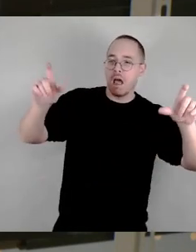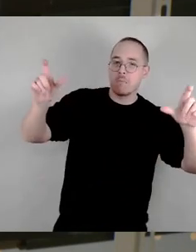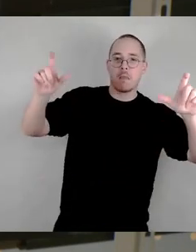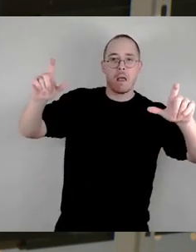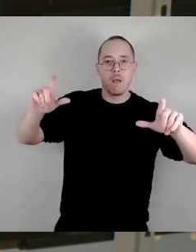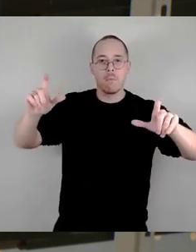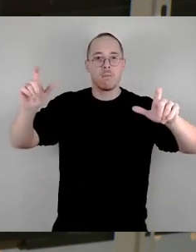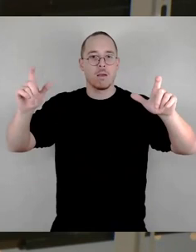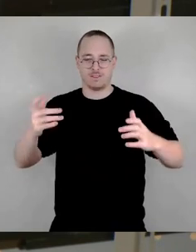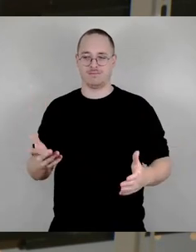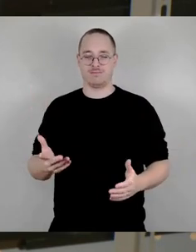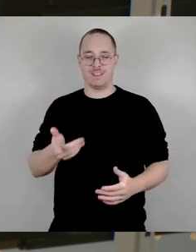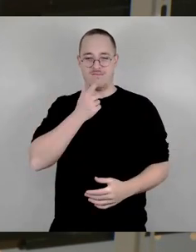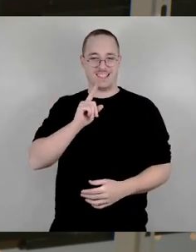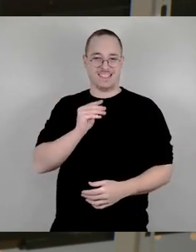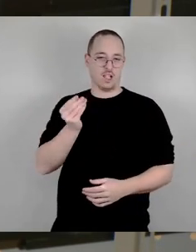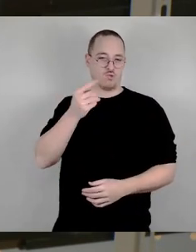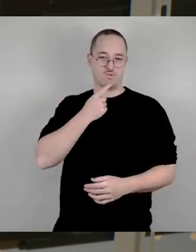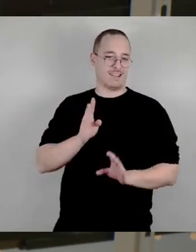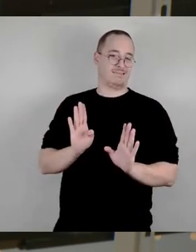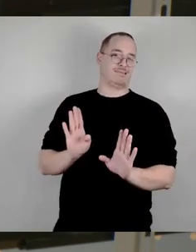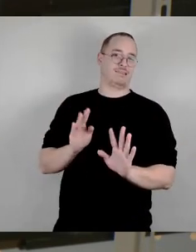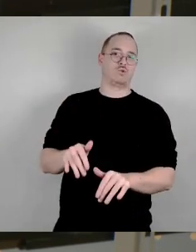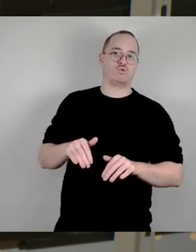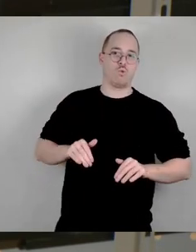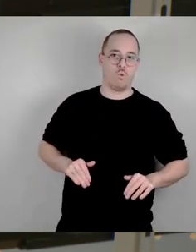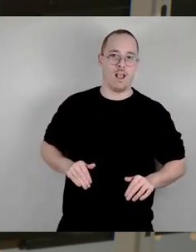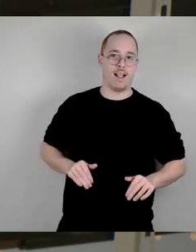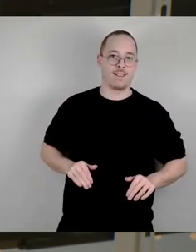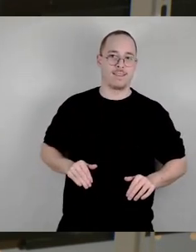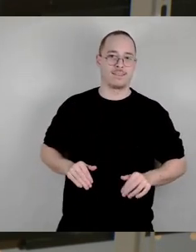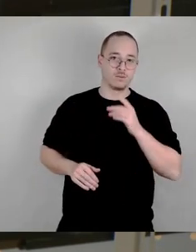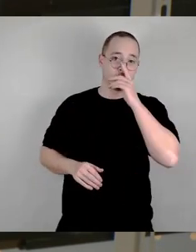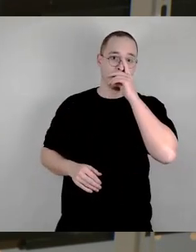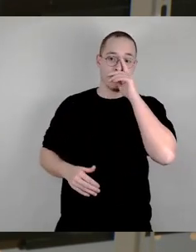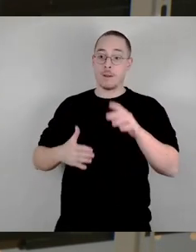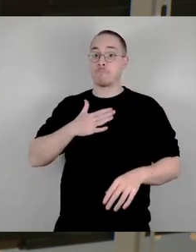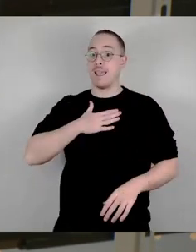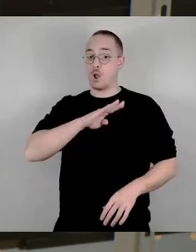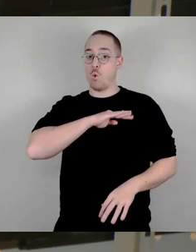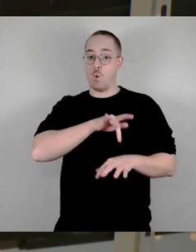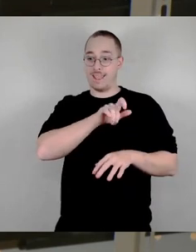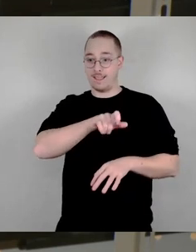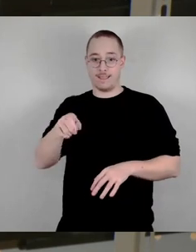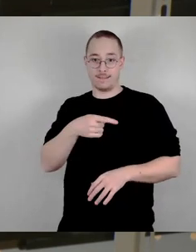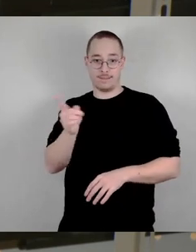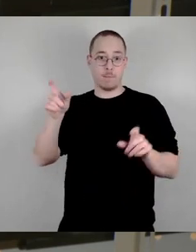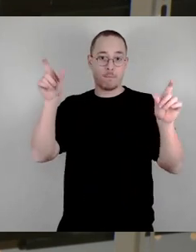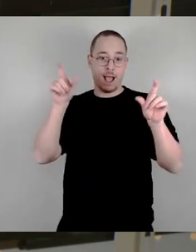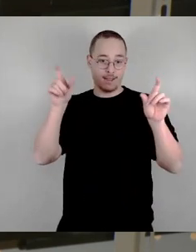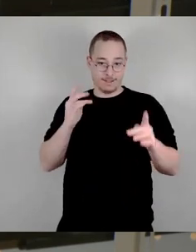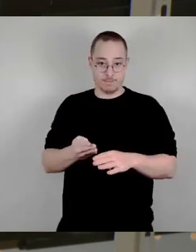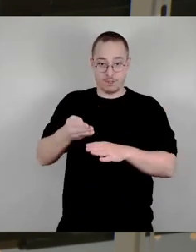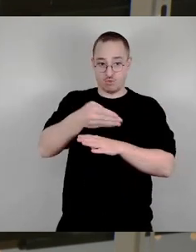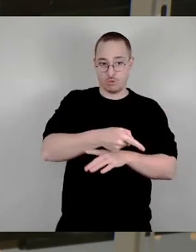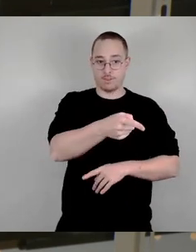Stadtratskolleginnen, die bei der Party waren, erzählt worden, dass die